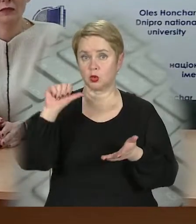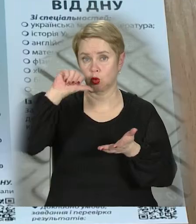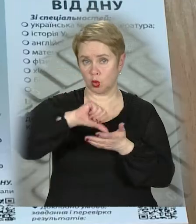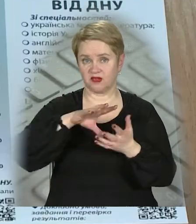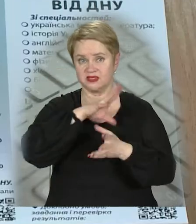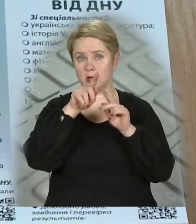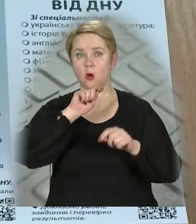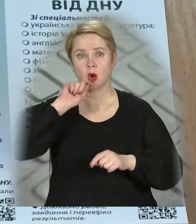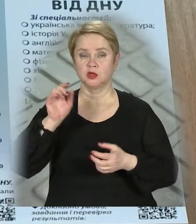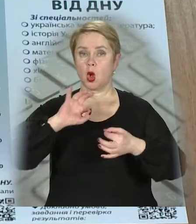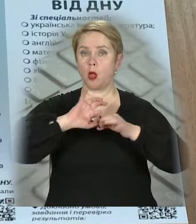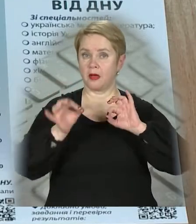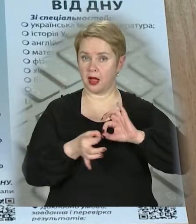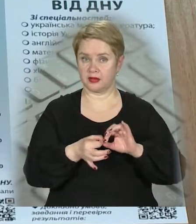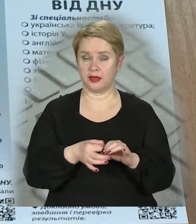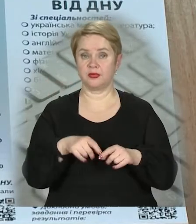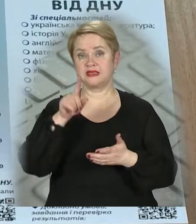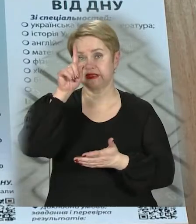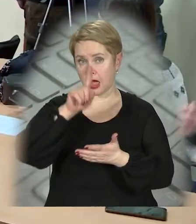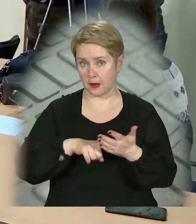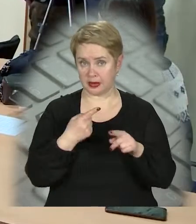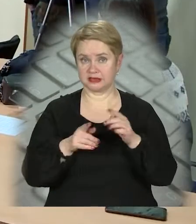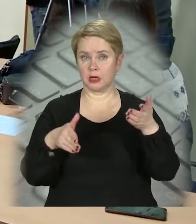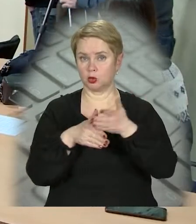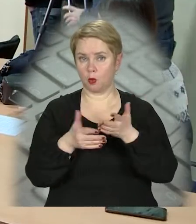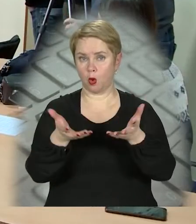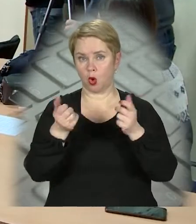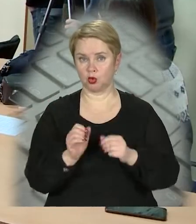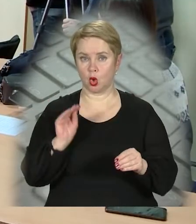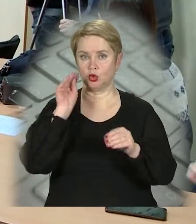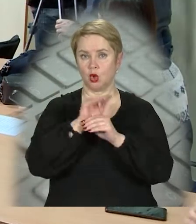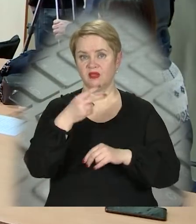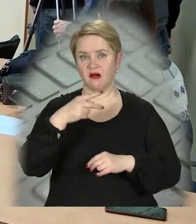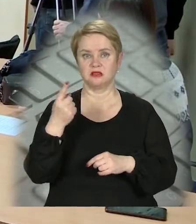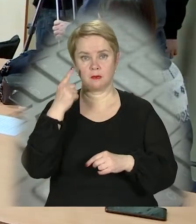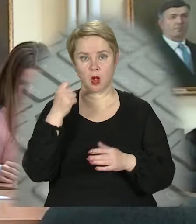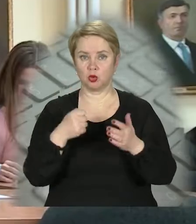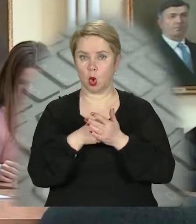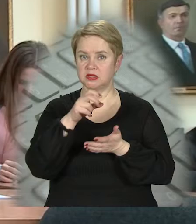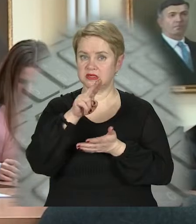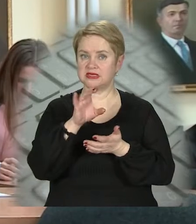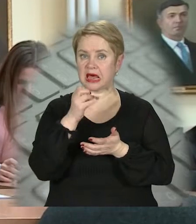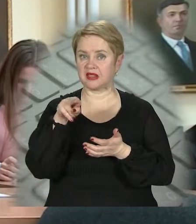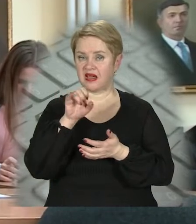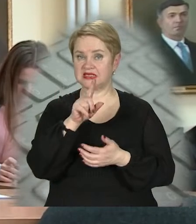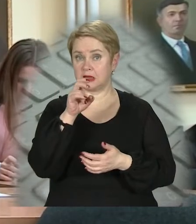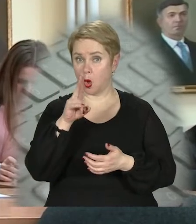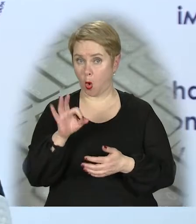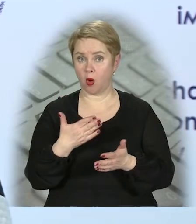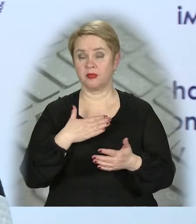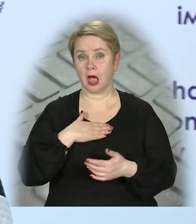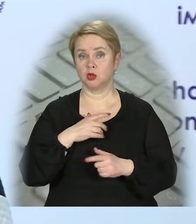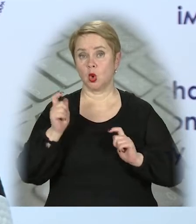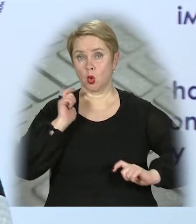участь у Всеукраїнській олімпіаді. Запевняють, це допоможе отримати додаткові 20 балів до сертифіката ЗНО. Цього року наш